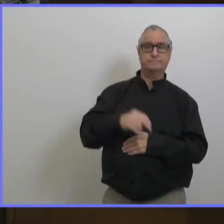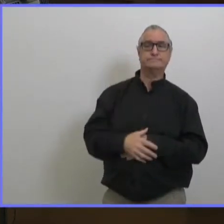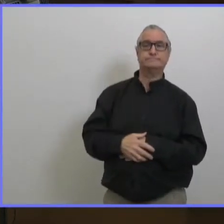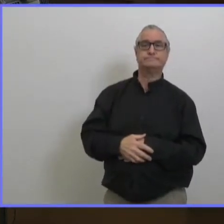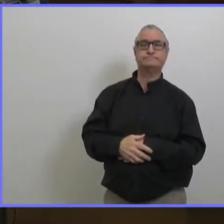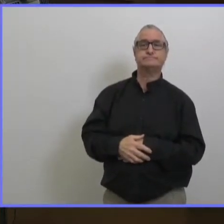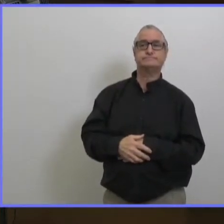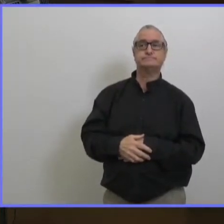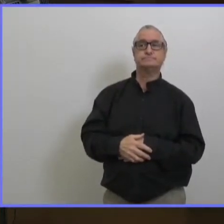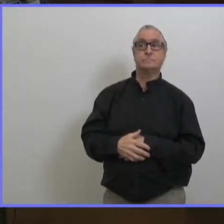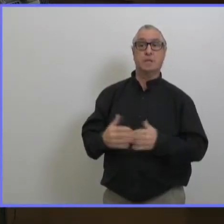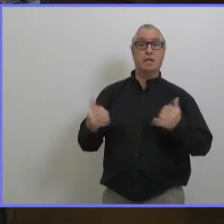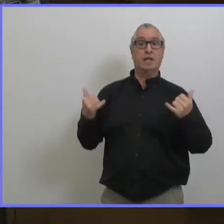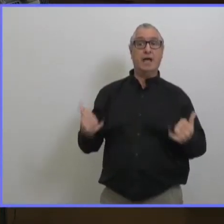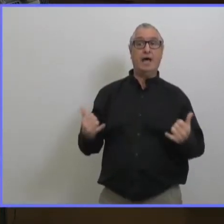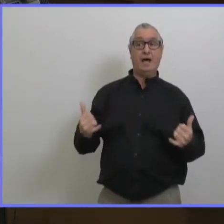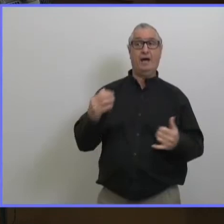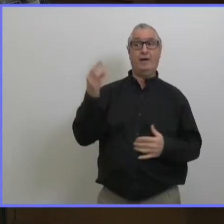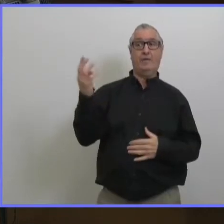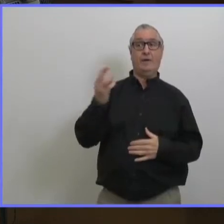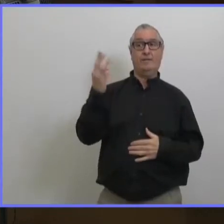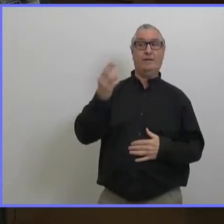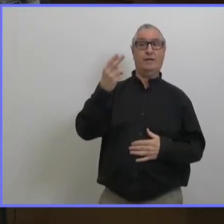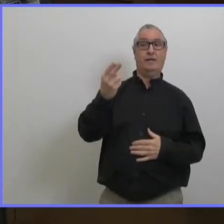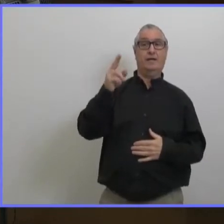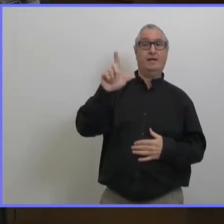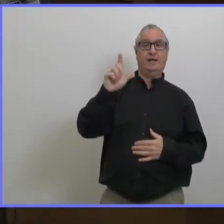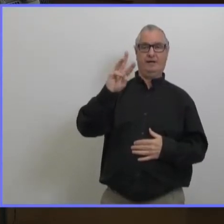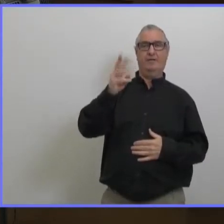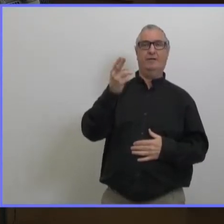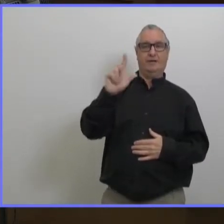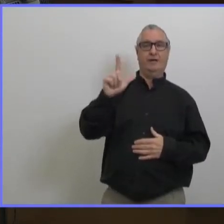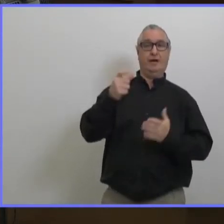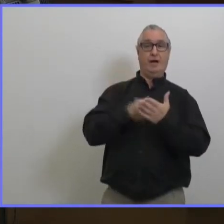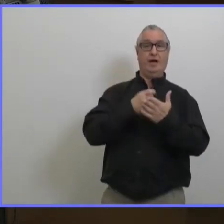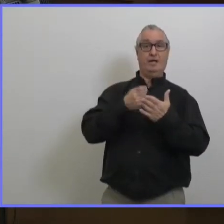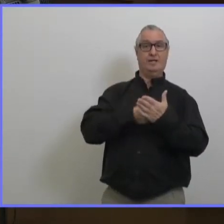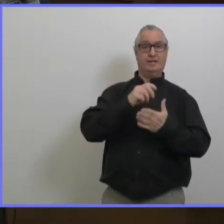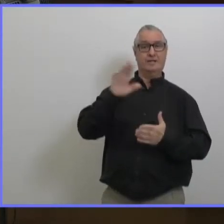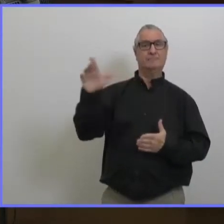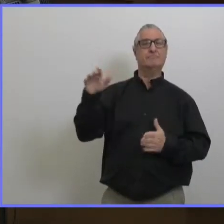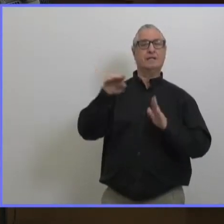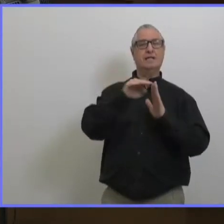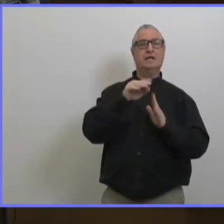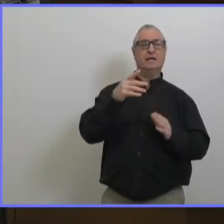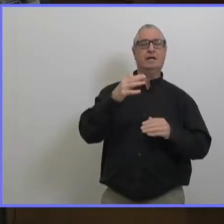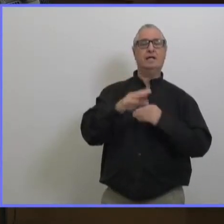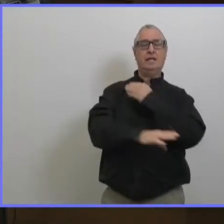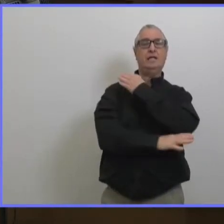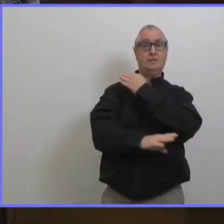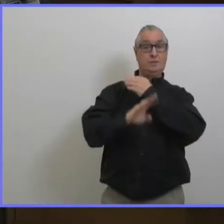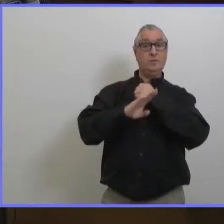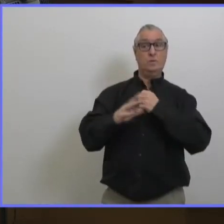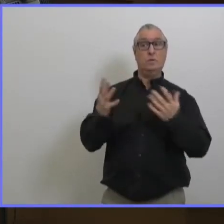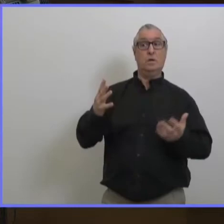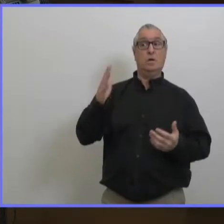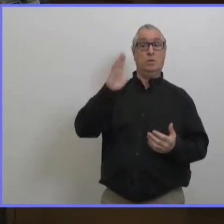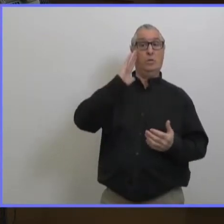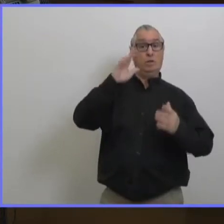alors la ligue de hockey de l'ouest essaie de démarrer sa saison